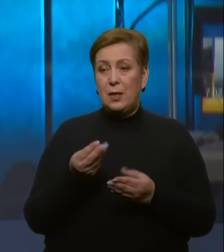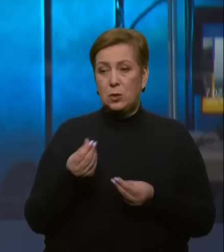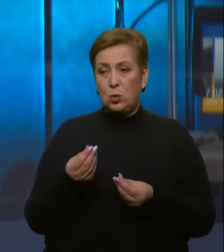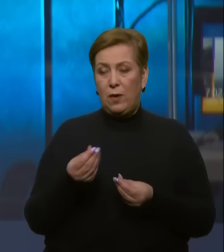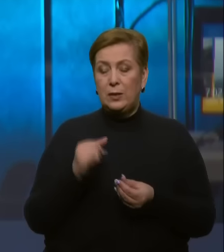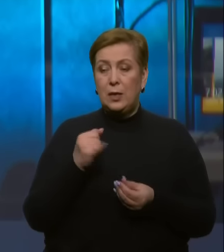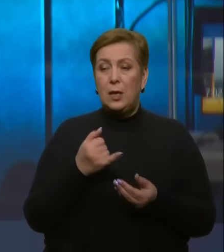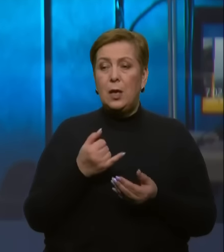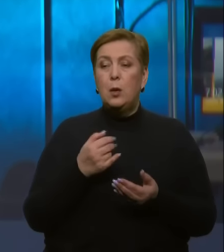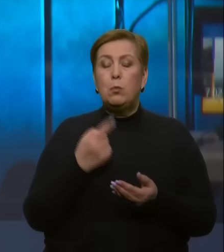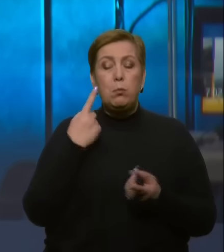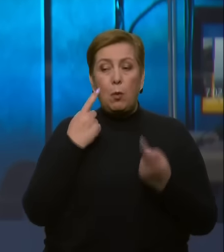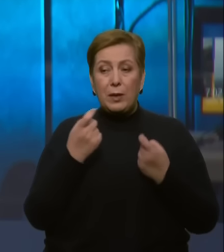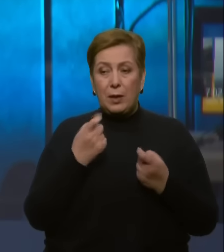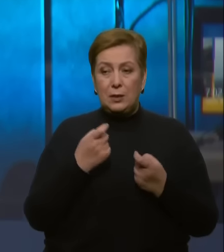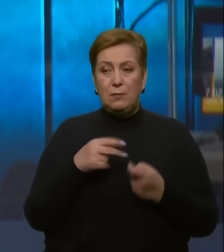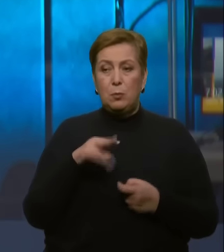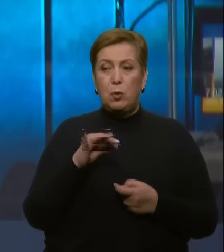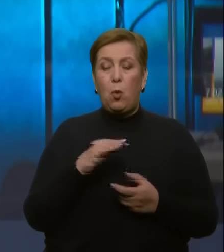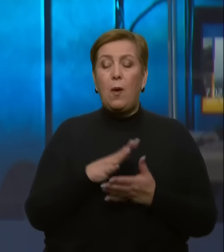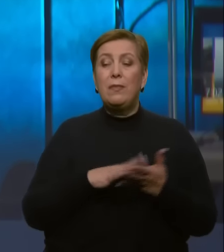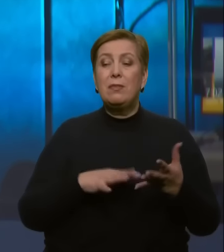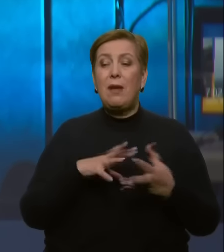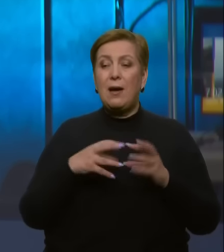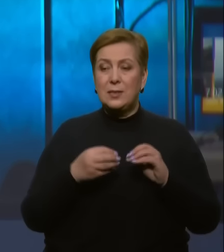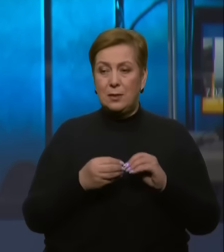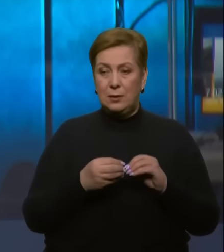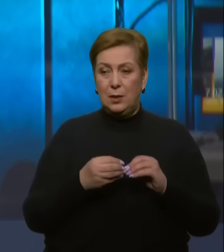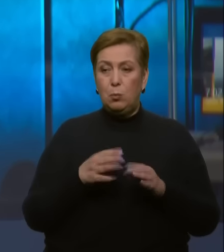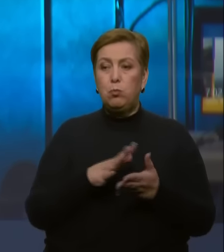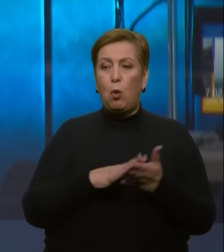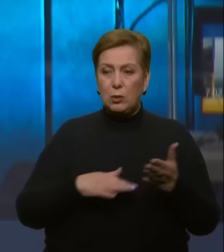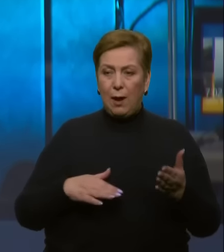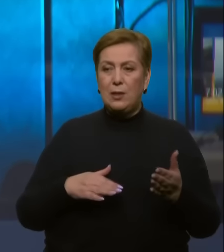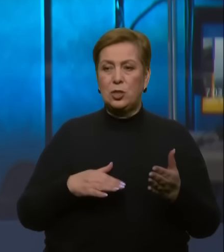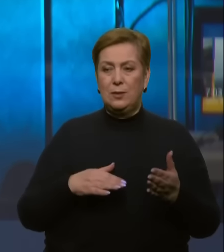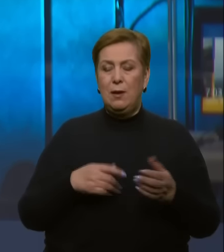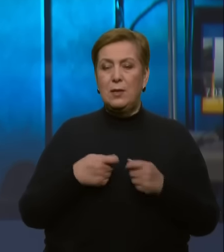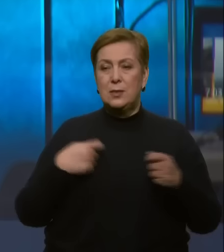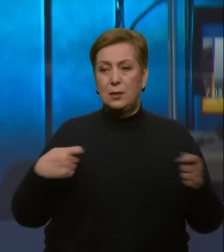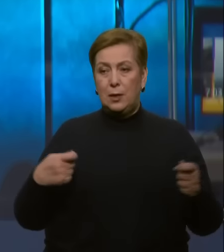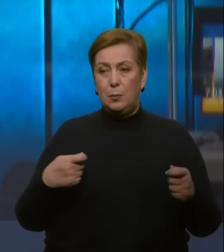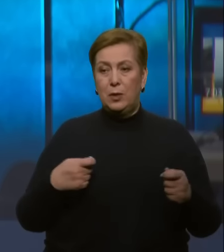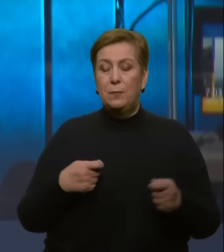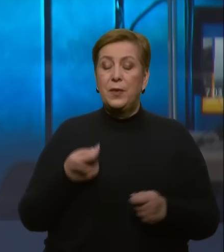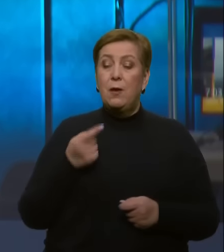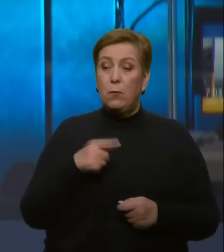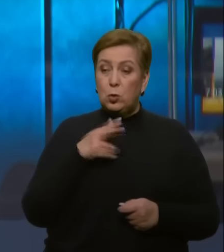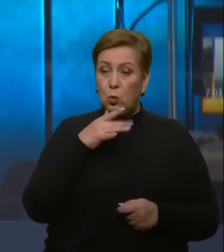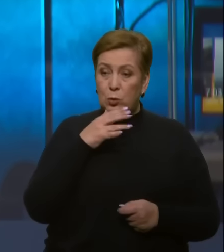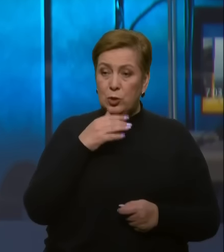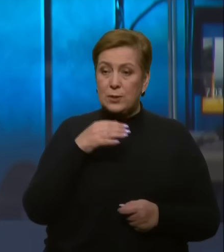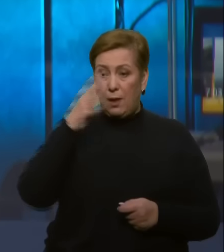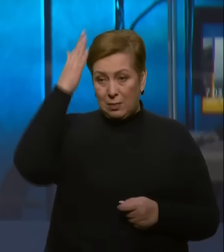наслідки подальших затримок. Водночас екс-президент США Дональд Трамп, який прагне переобратися на